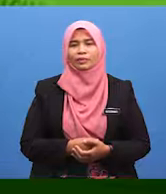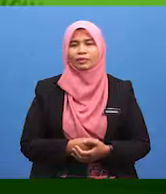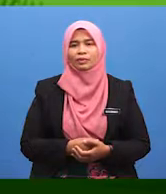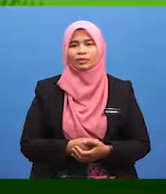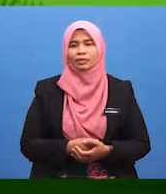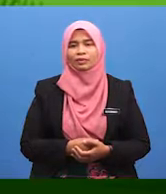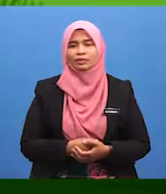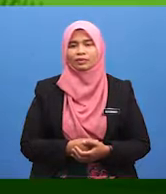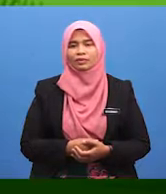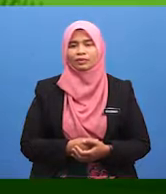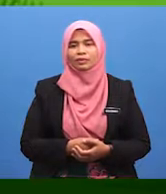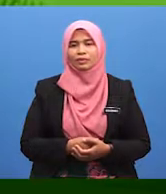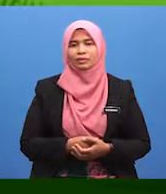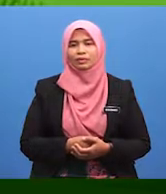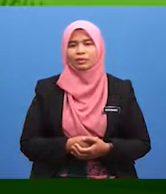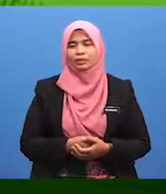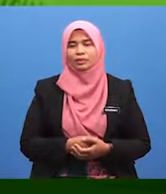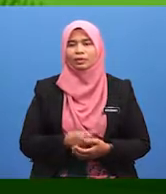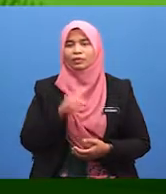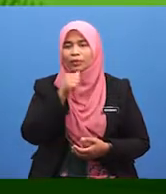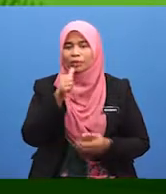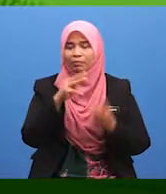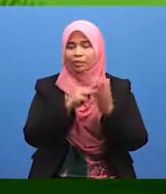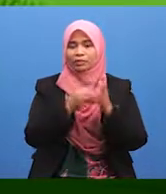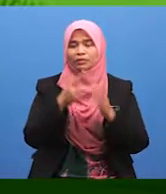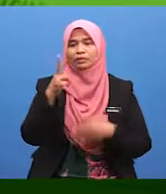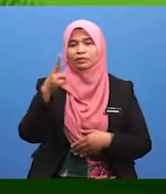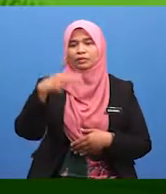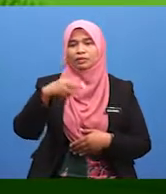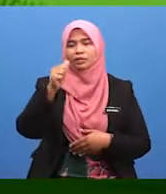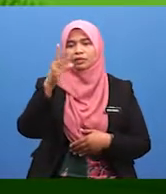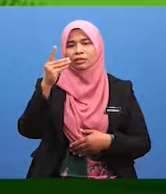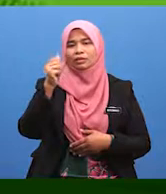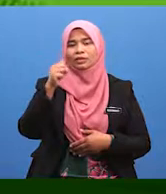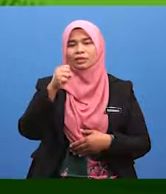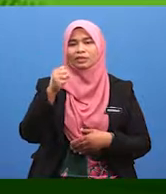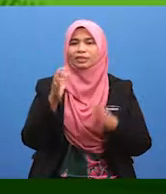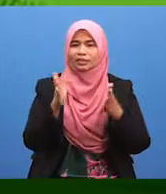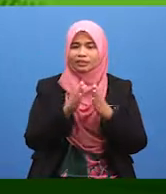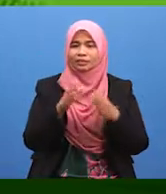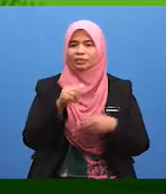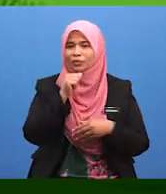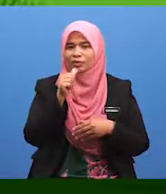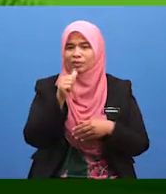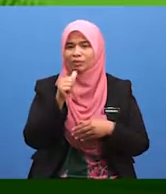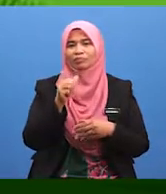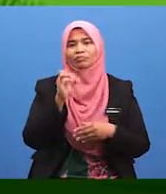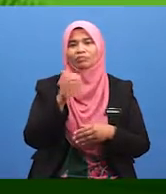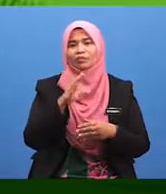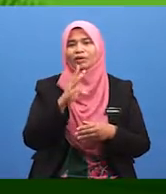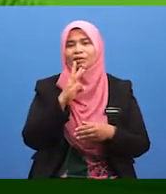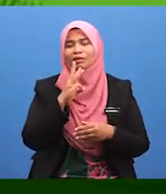Jawapan itu kurang mendapati. Bukan maksud hadas kecil itu ialah buang air kecil.